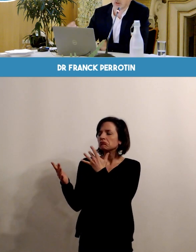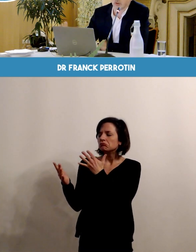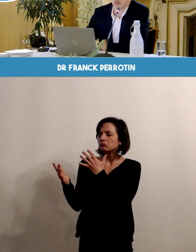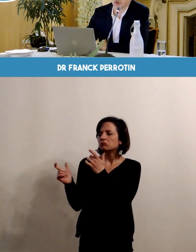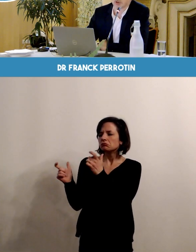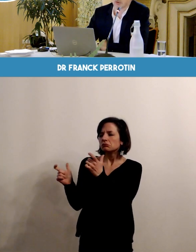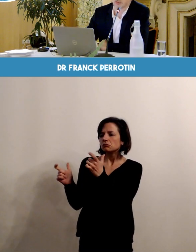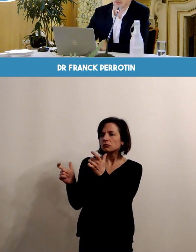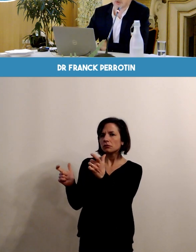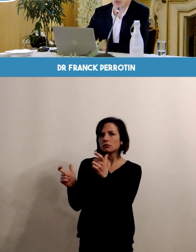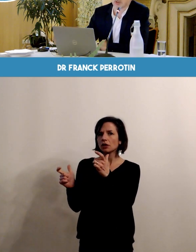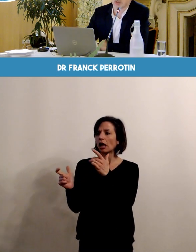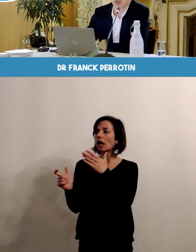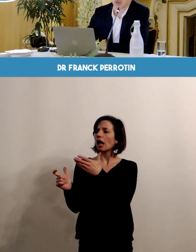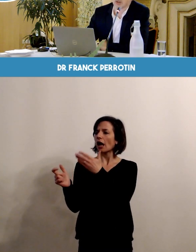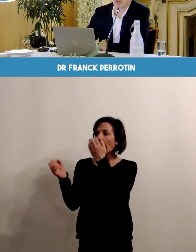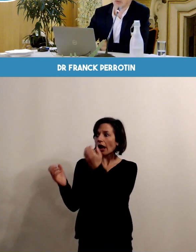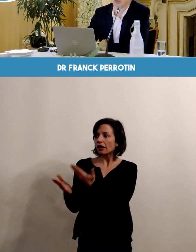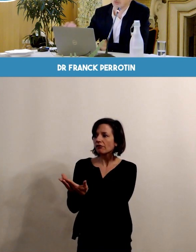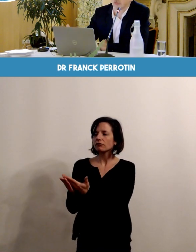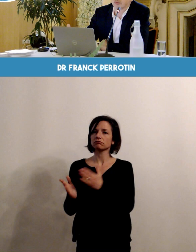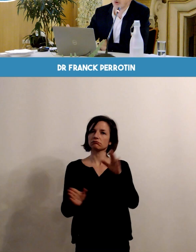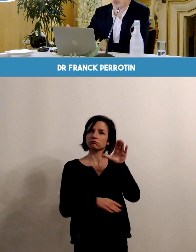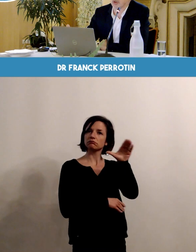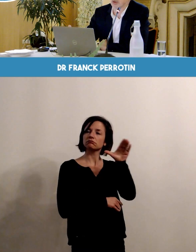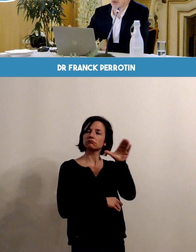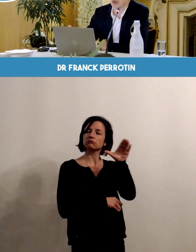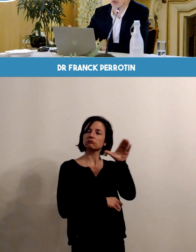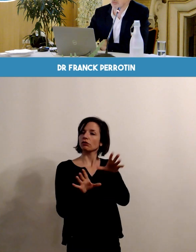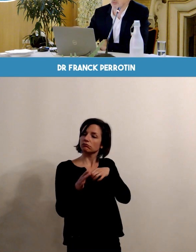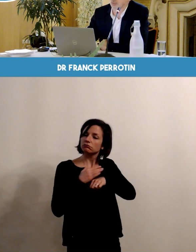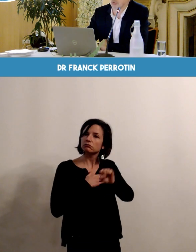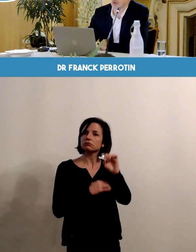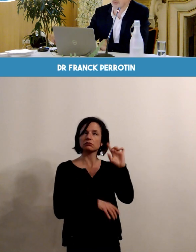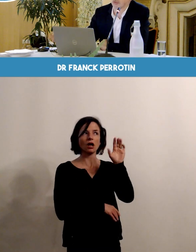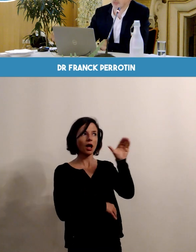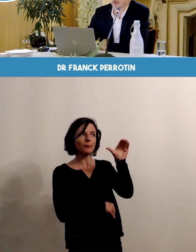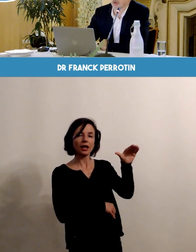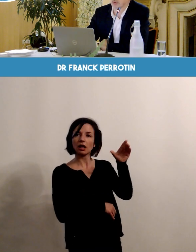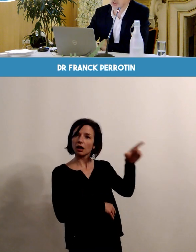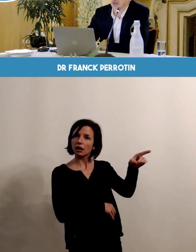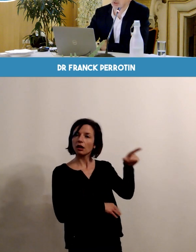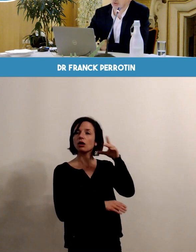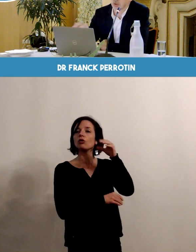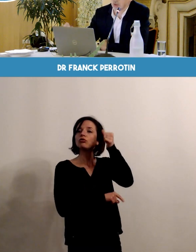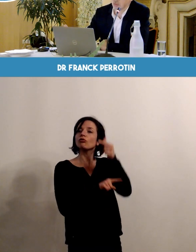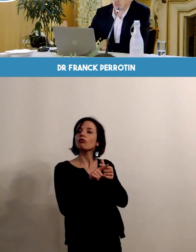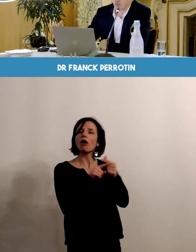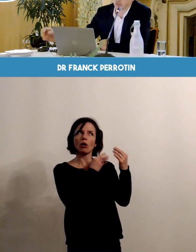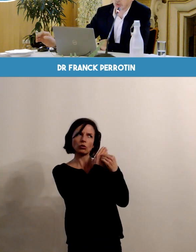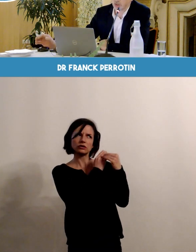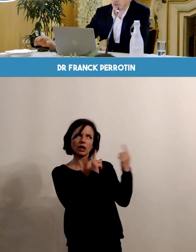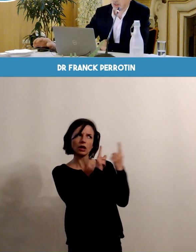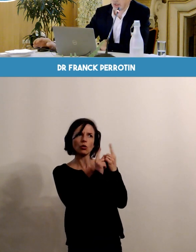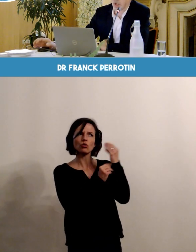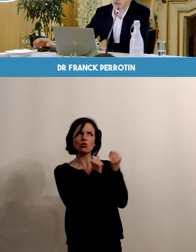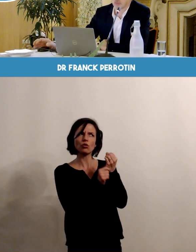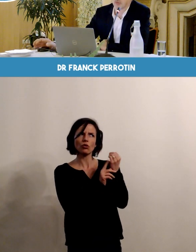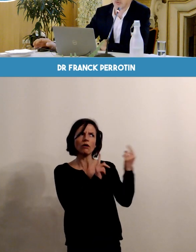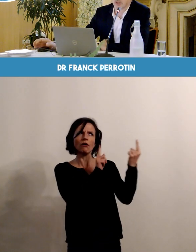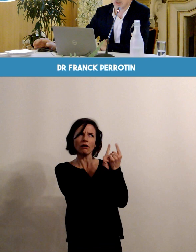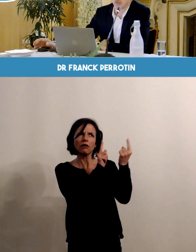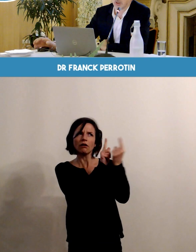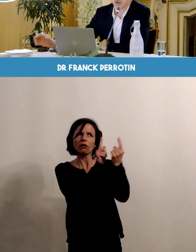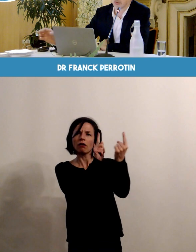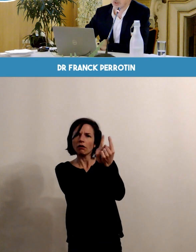puis dire, au gynécologue obstétricien une fois ou plusieurs fois pendant la grossesse ou au